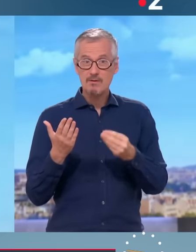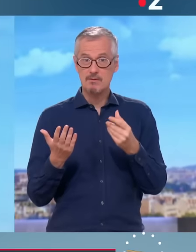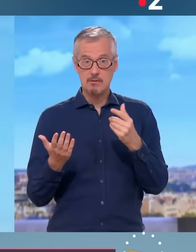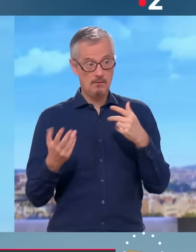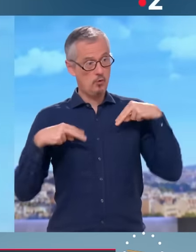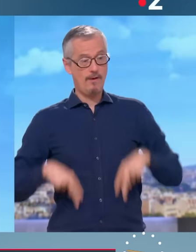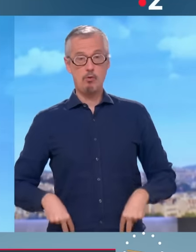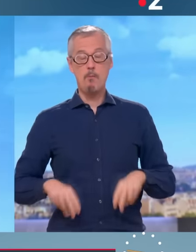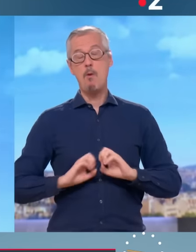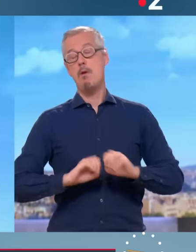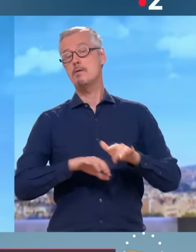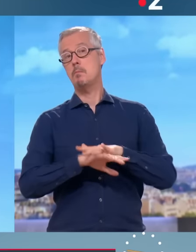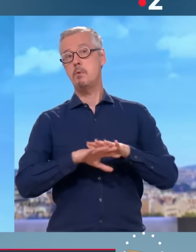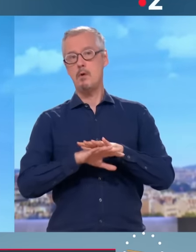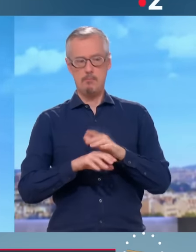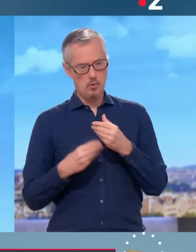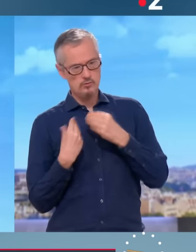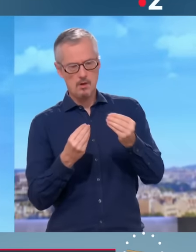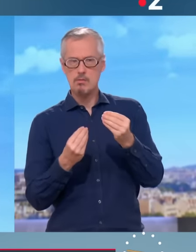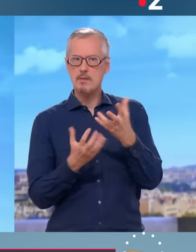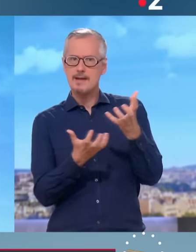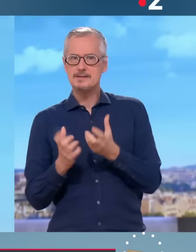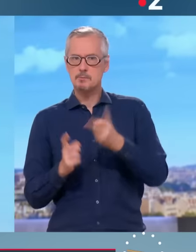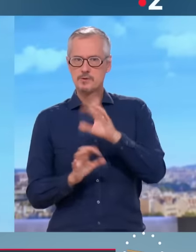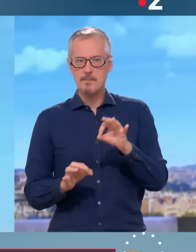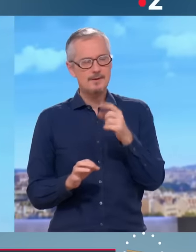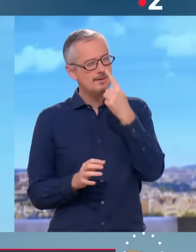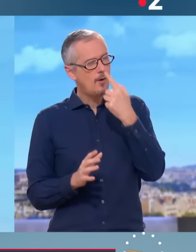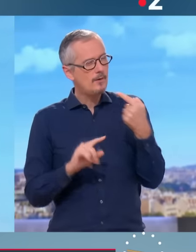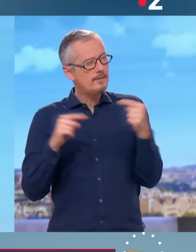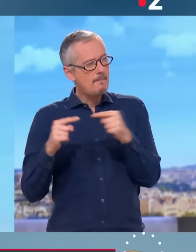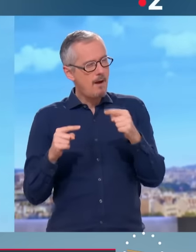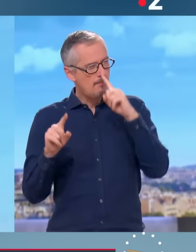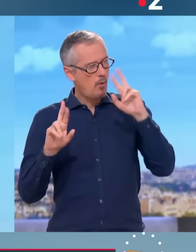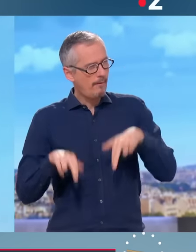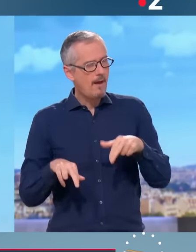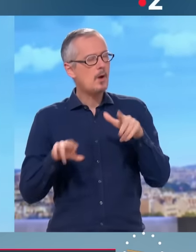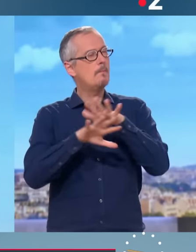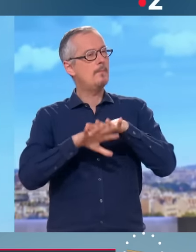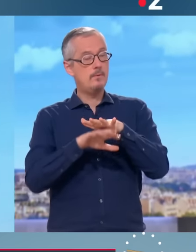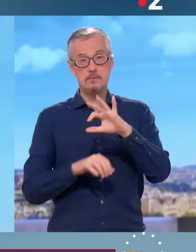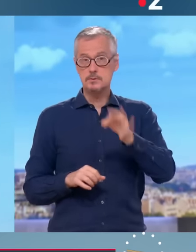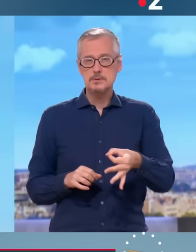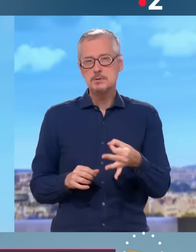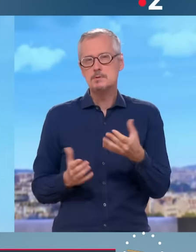pour revaloriser la rémunération des enseignants. C un écran de fumée pour vous, ce débat ? Oui, je pense que c'est une façon, d'abord un peu immature,